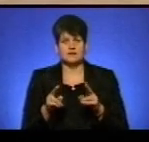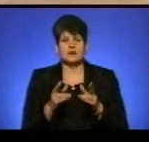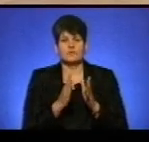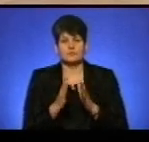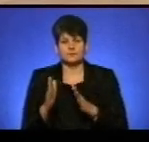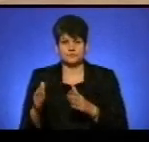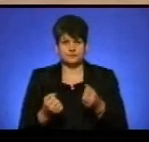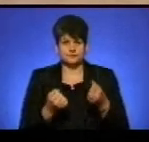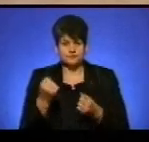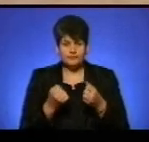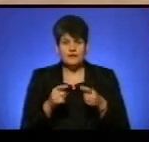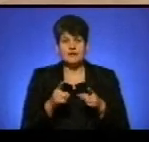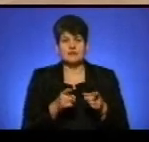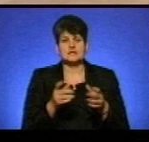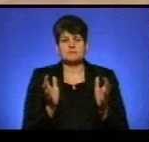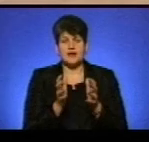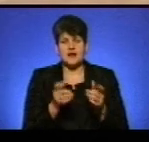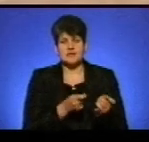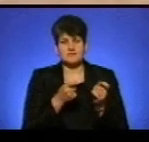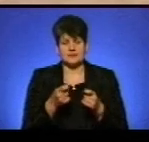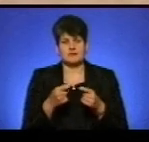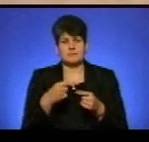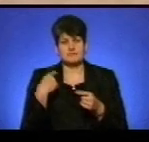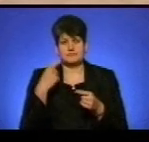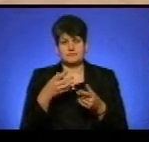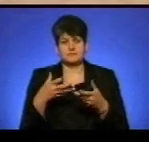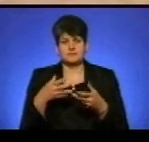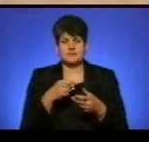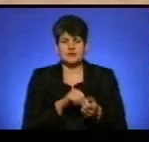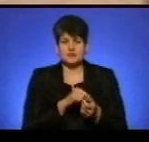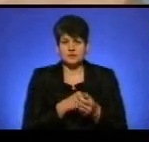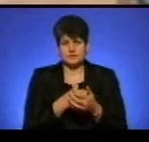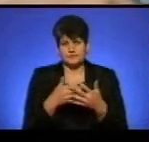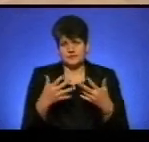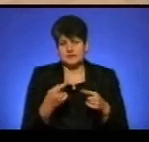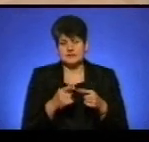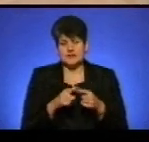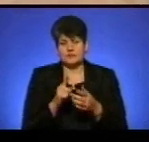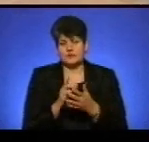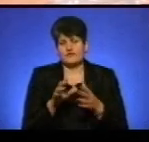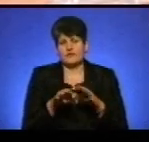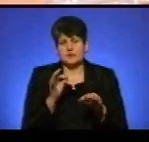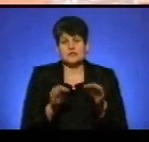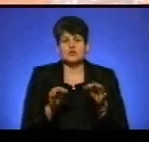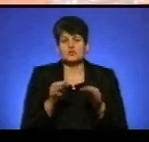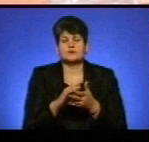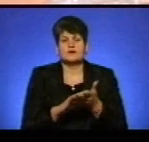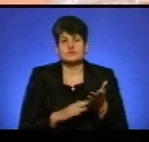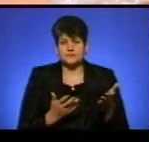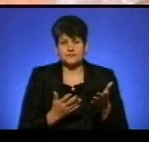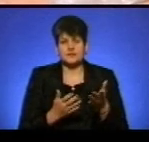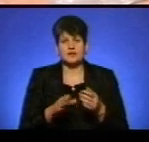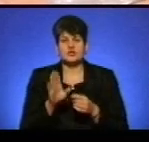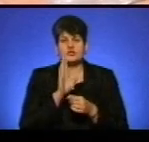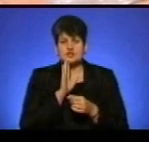незаконне зберігання та перевезення психотропних речовин. Міру запобіжного заходу має обрати суд. За словами Михайла Шмиглика,